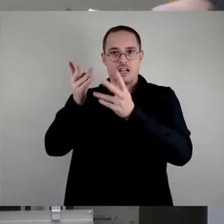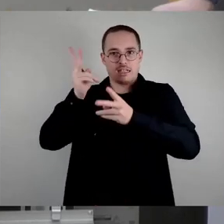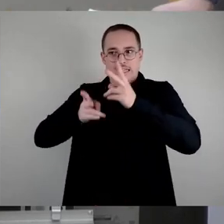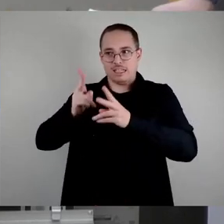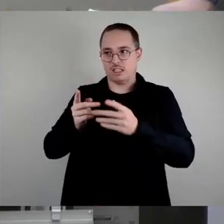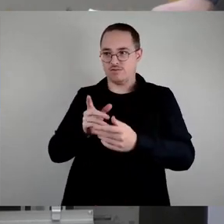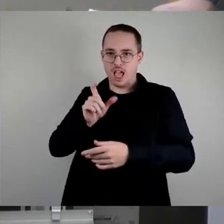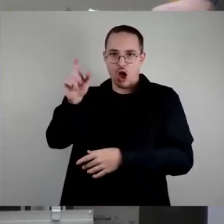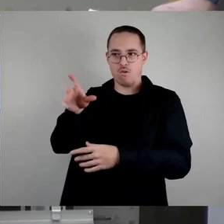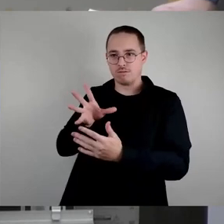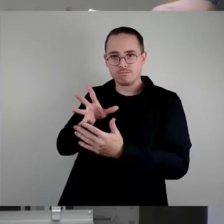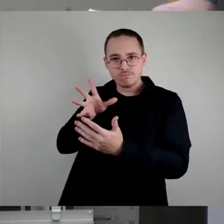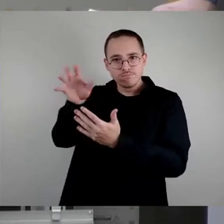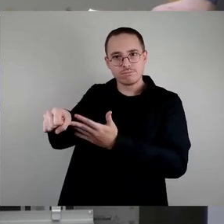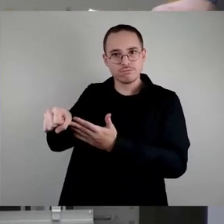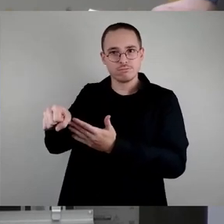es, sage ich mal, sich um eine